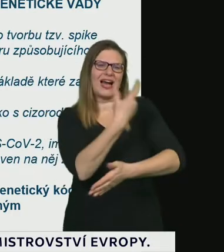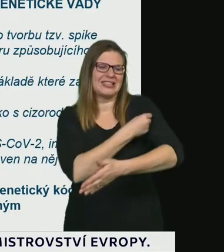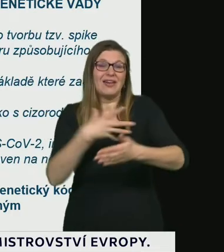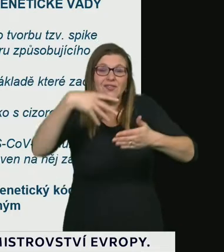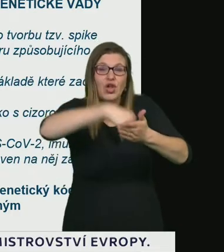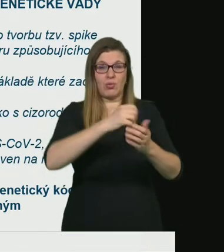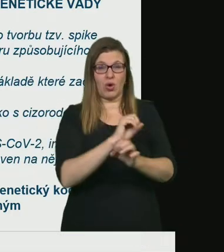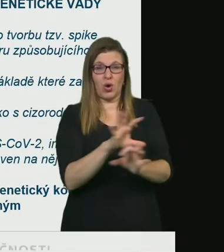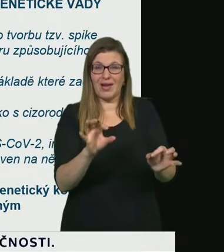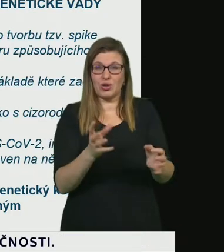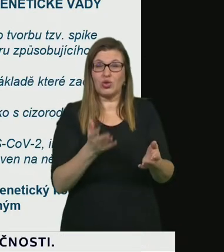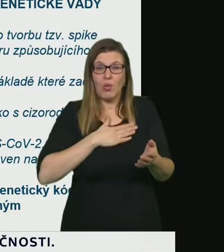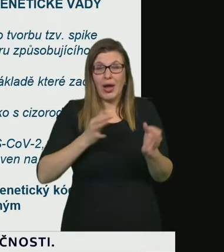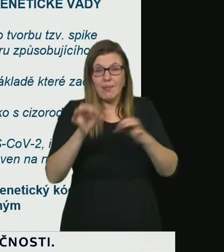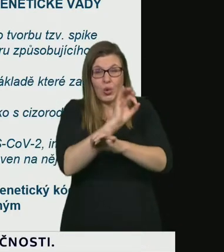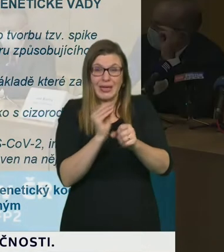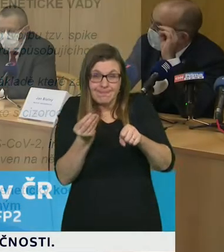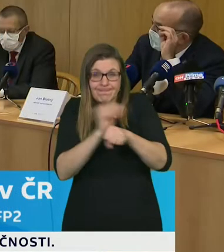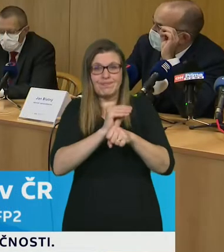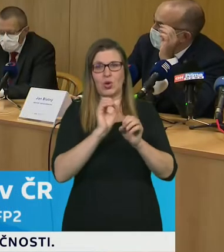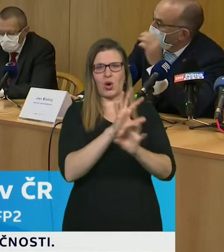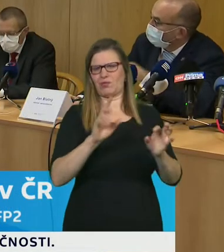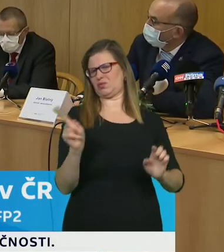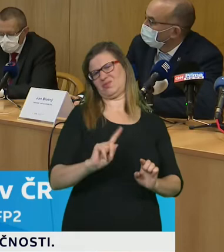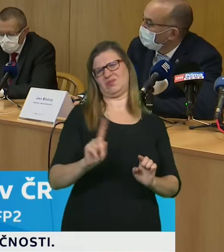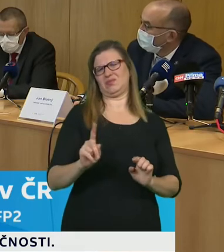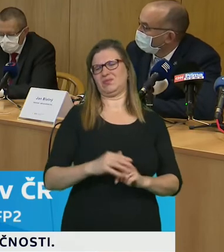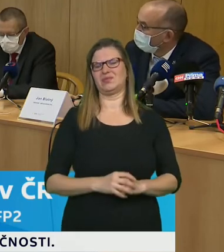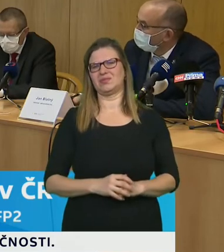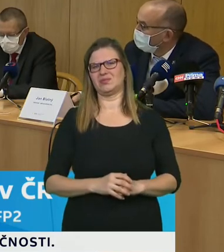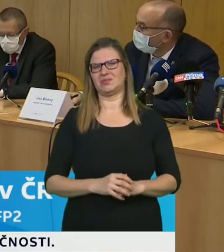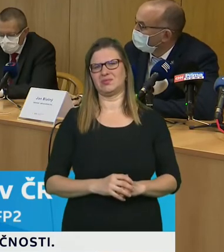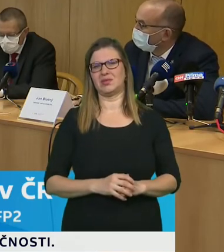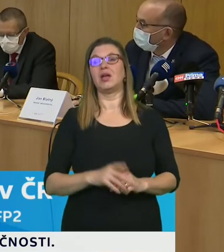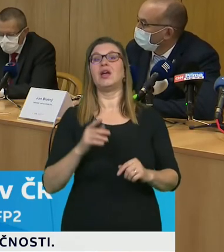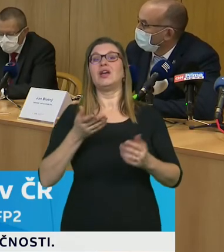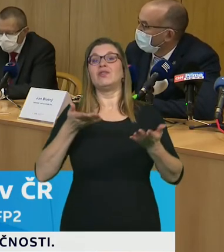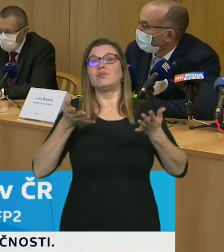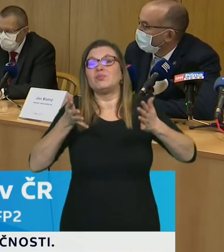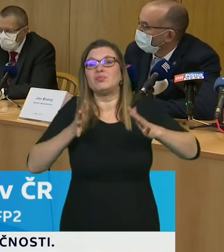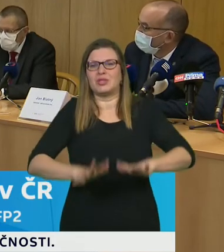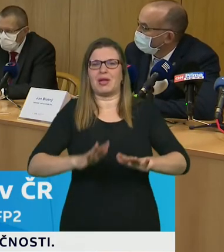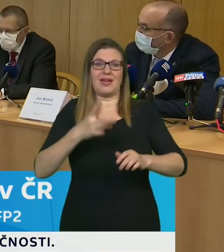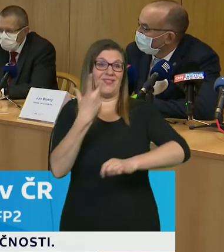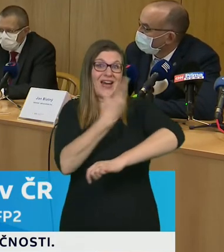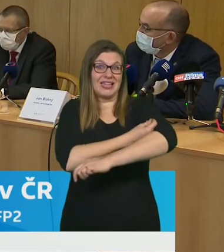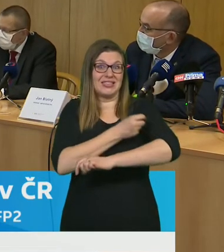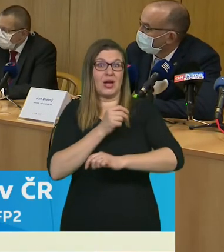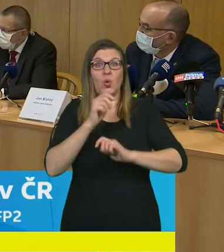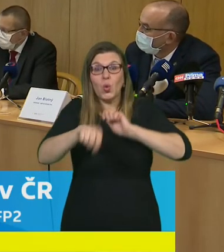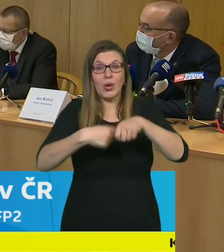buněk lidského těla pokud by měla vakcina měnit lidskou DNA potom by se náš